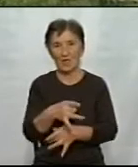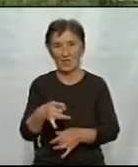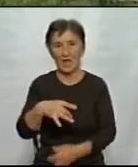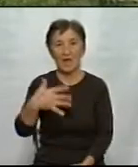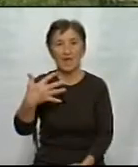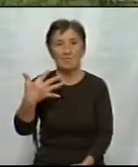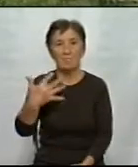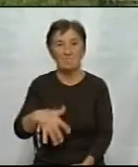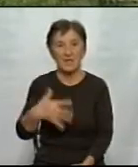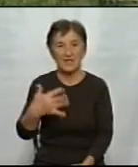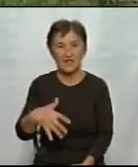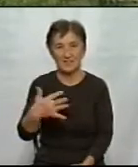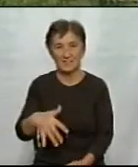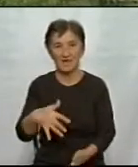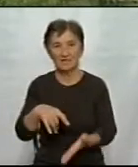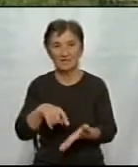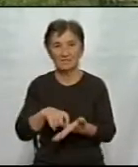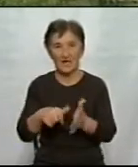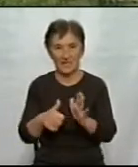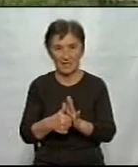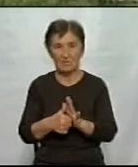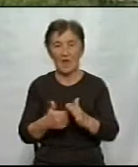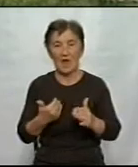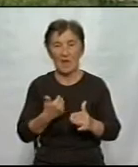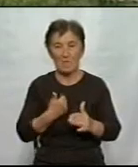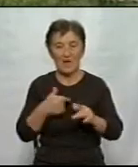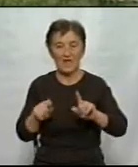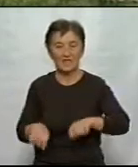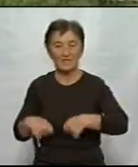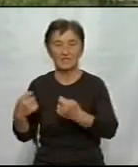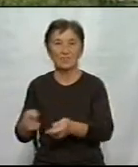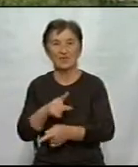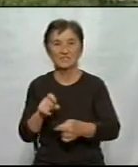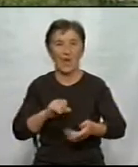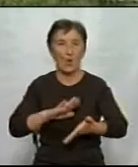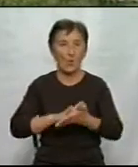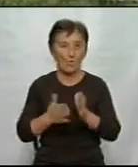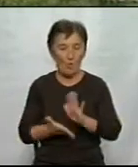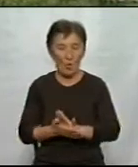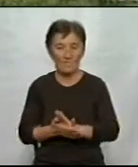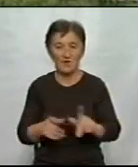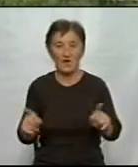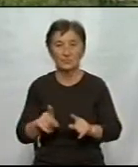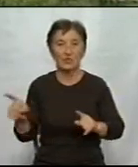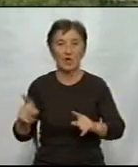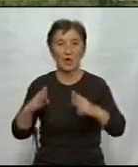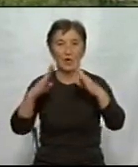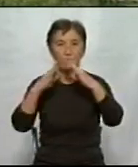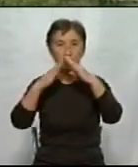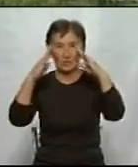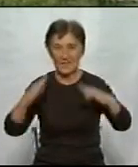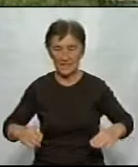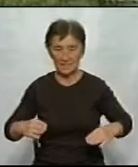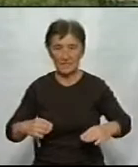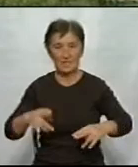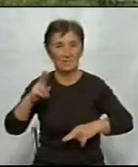квартир ми надаємо тільки за умови, що ви будинок добудуєте і